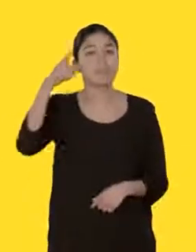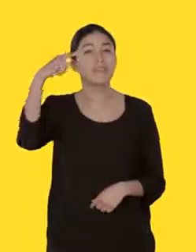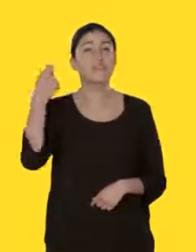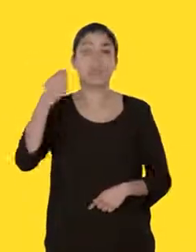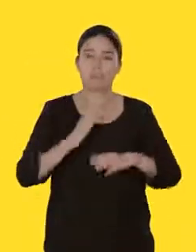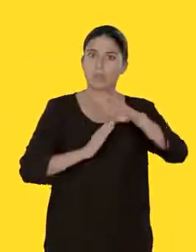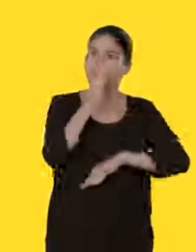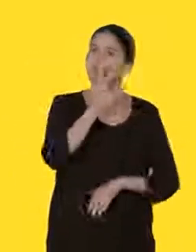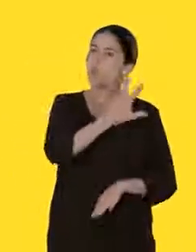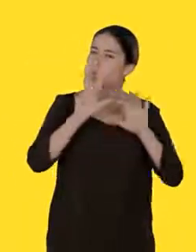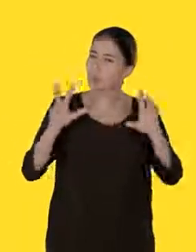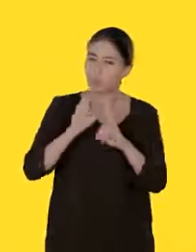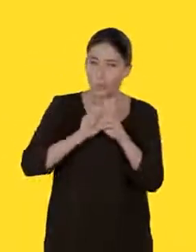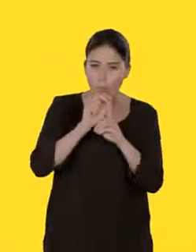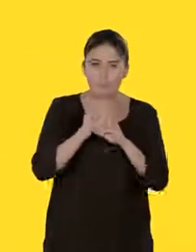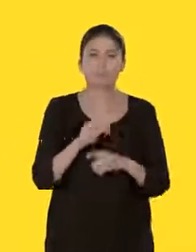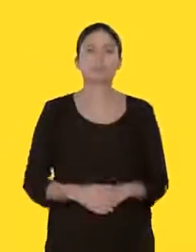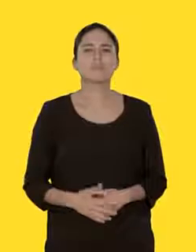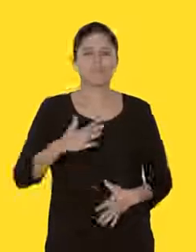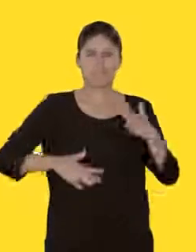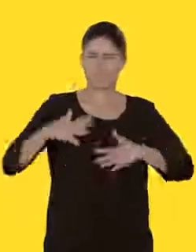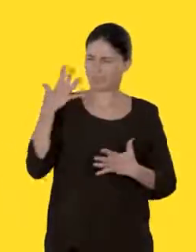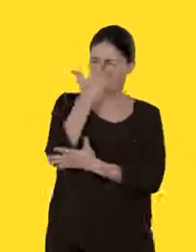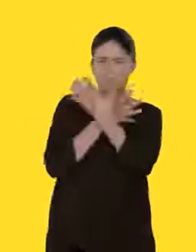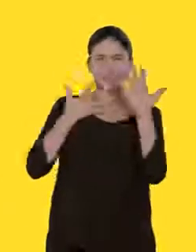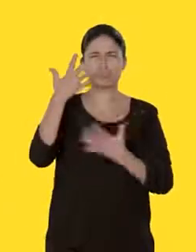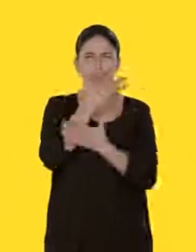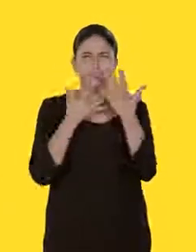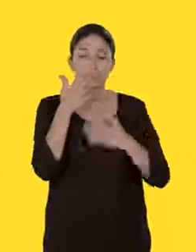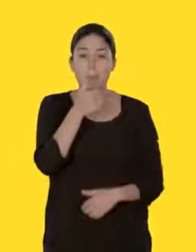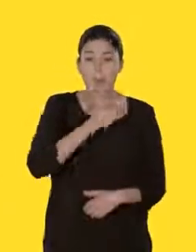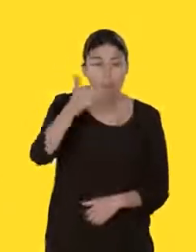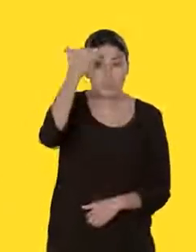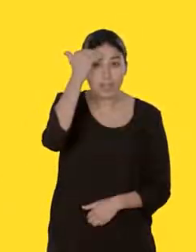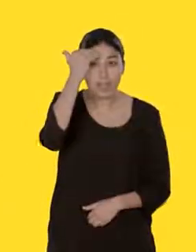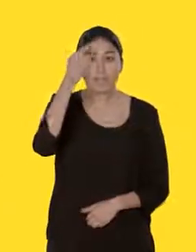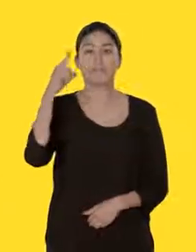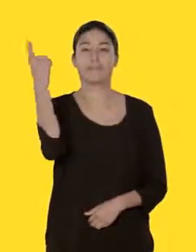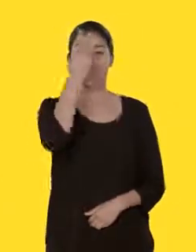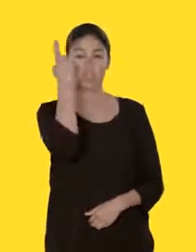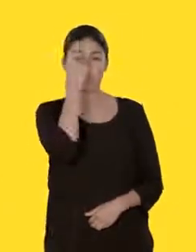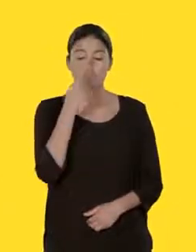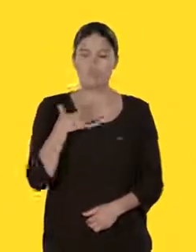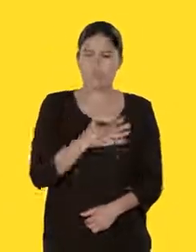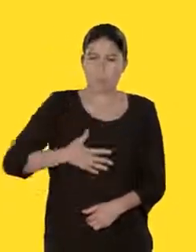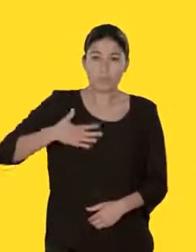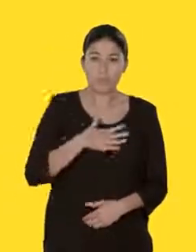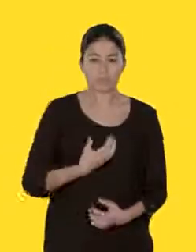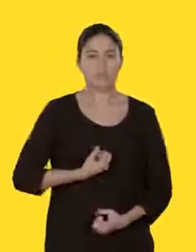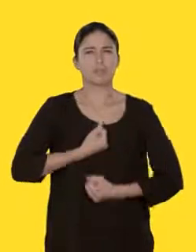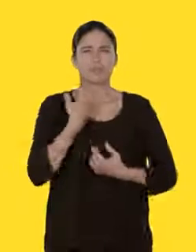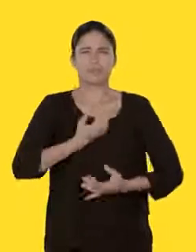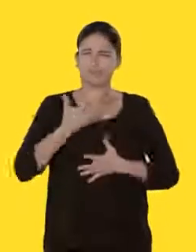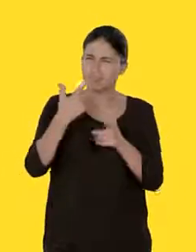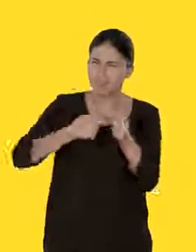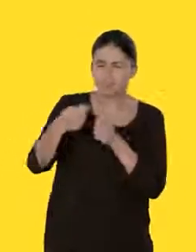crampes, fièvre supérieure à 38 degrés, fatigue inhabituelle, maux de tête, vertiges,